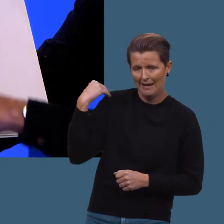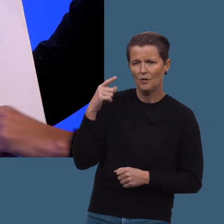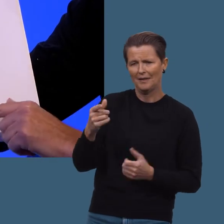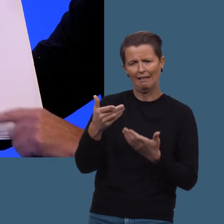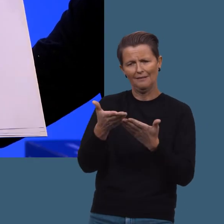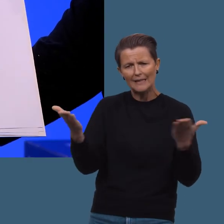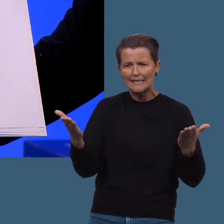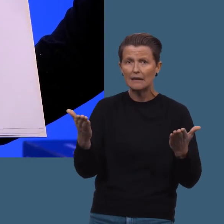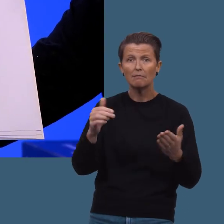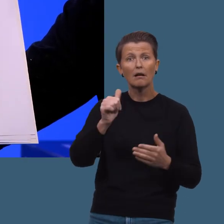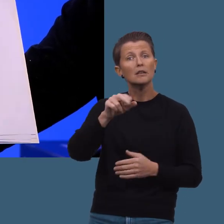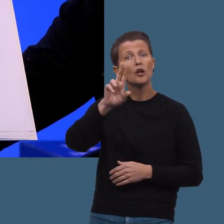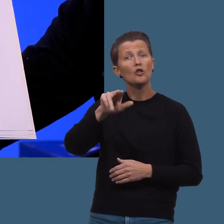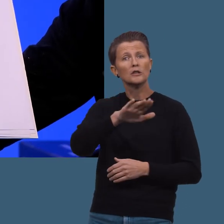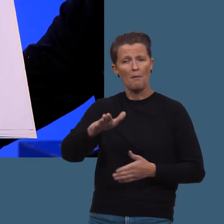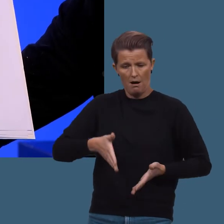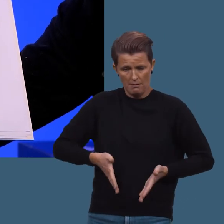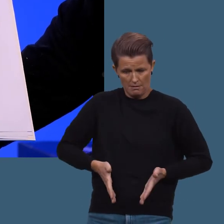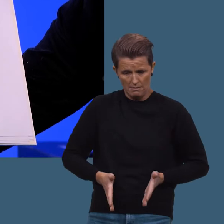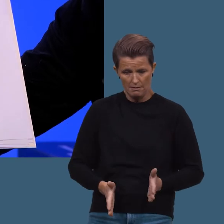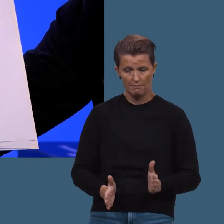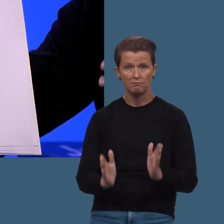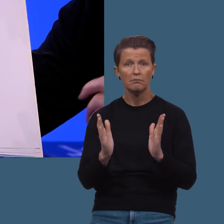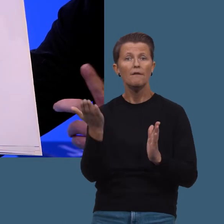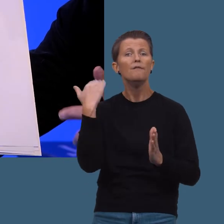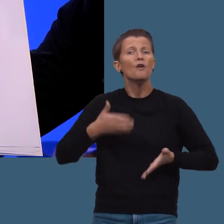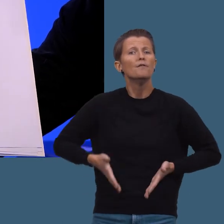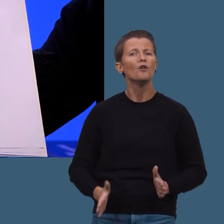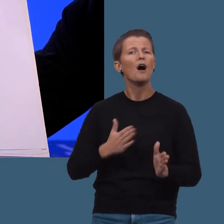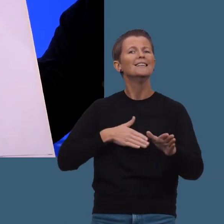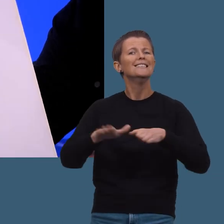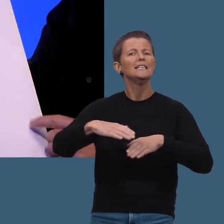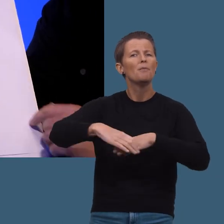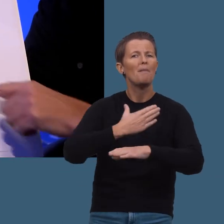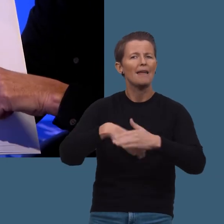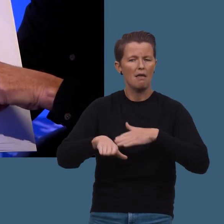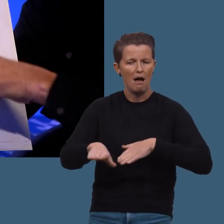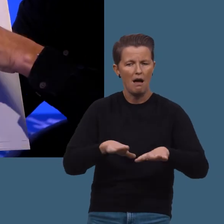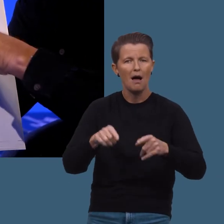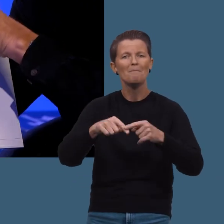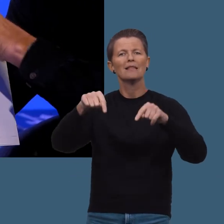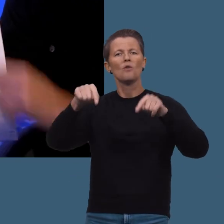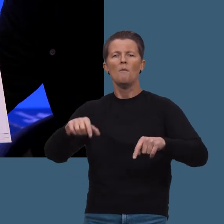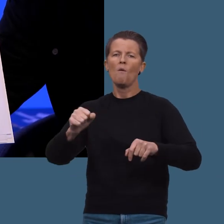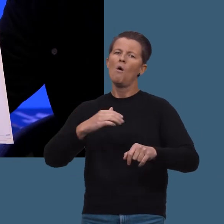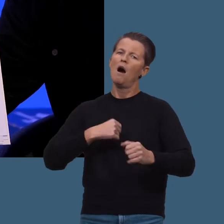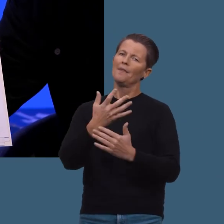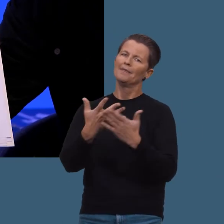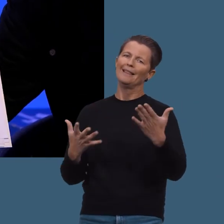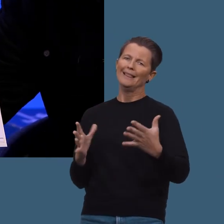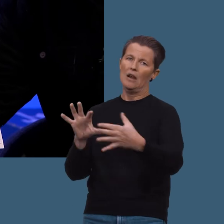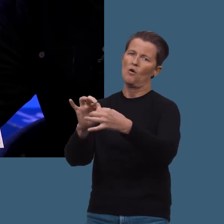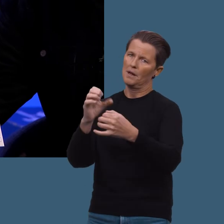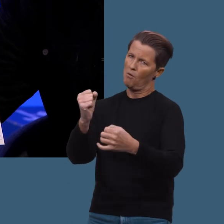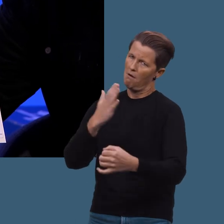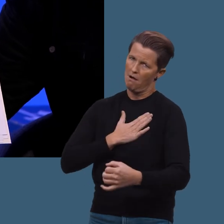viser jo selvfølgelig et, kanskje et norskt barn, som før var født med ski på beina, mens nå må man ha nett